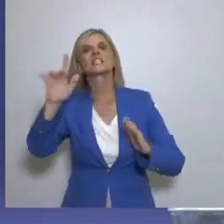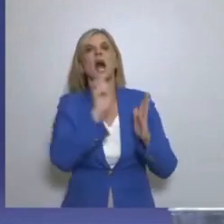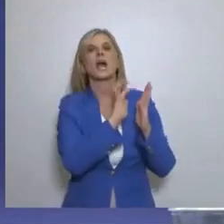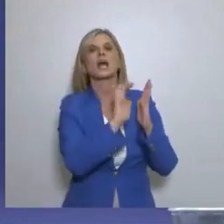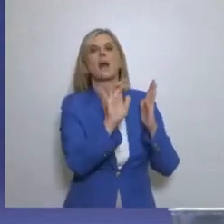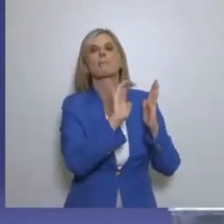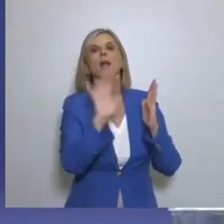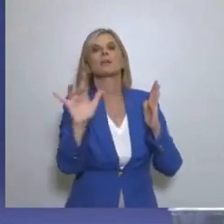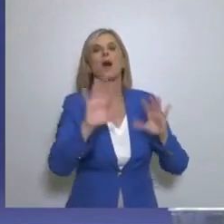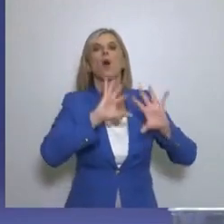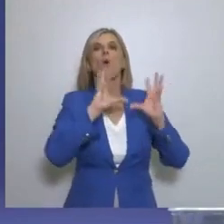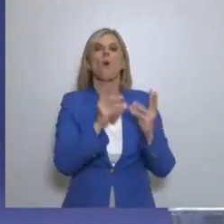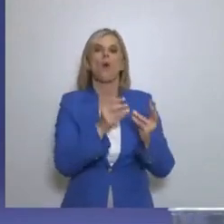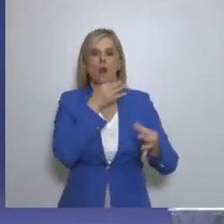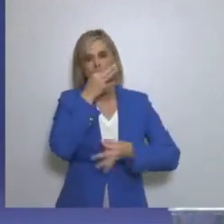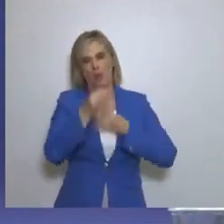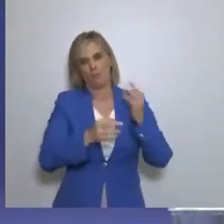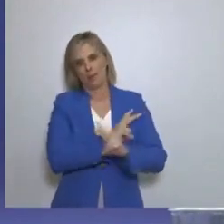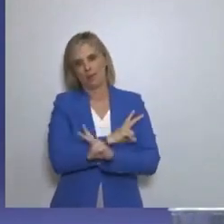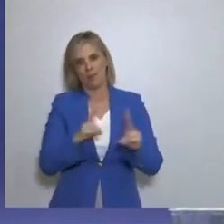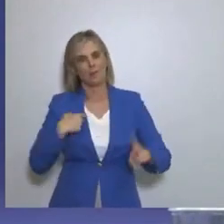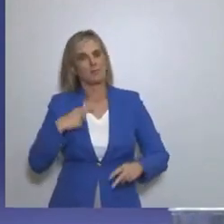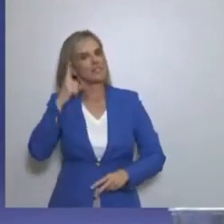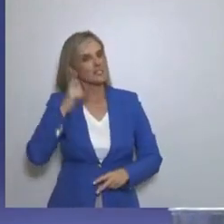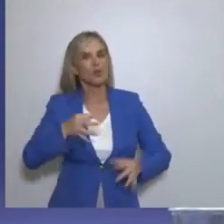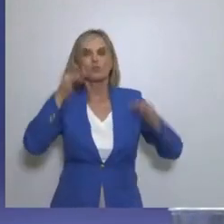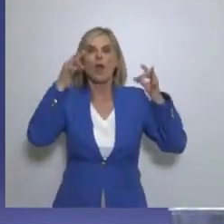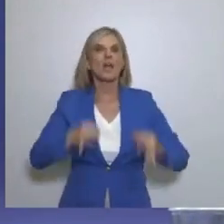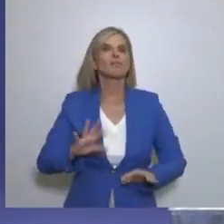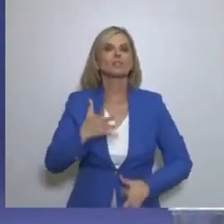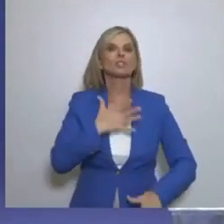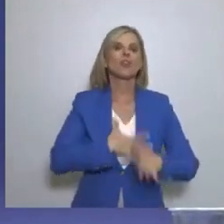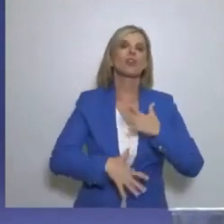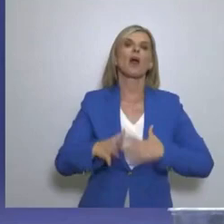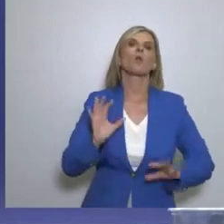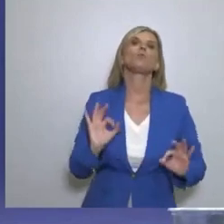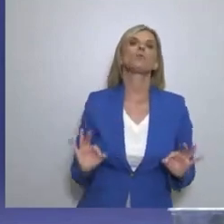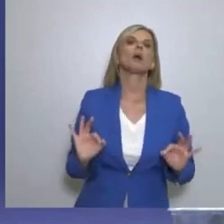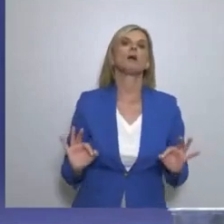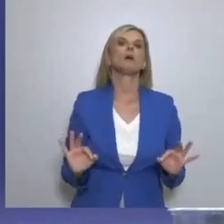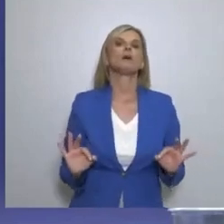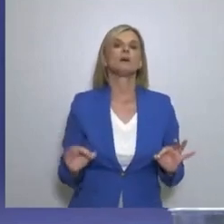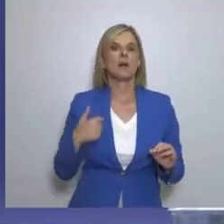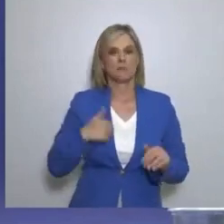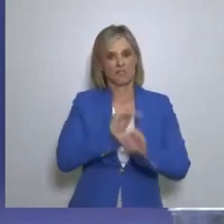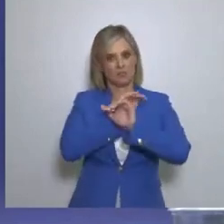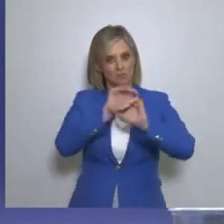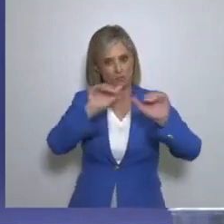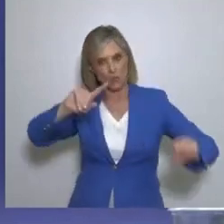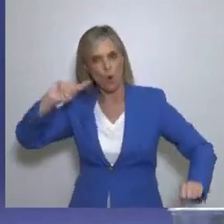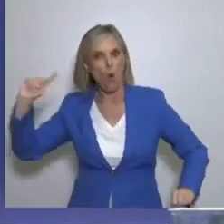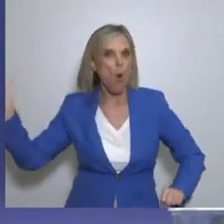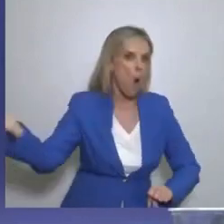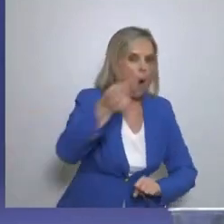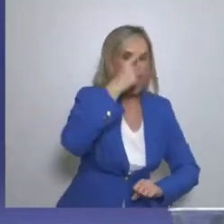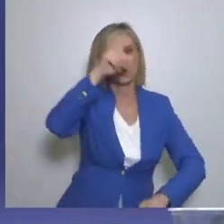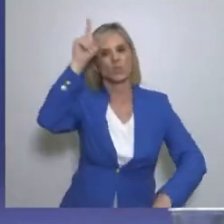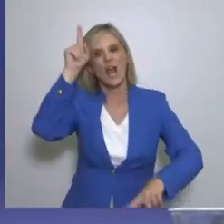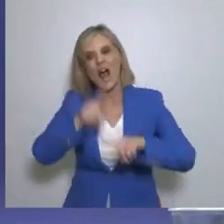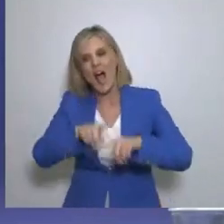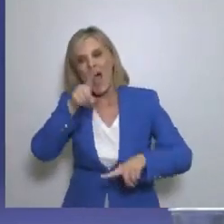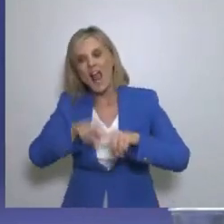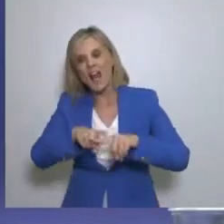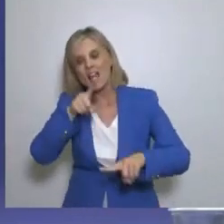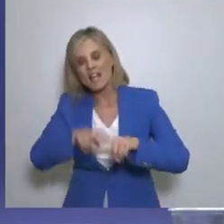Είμαστε παντού Ξέρουμε ακριβώς τι θέλουμε Που είμαστε με μια άπειρη αυτογνωσία Και καλούμε όλους τους Έλληνες πολίτες